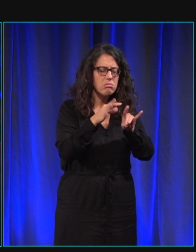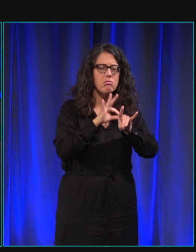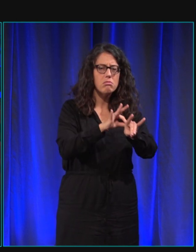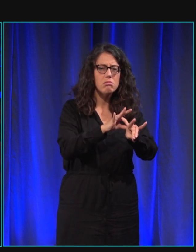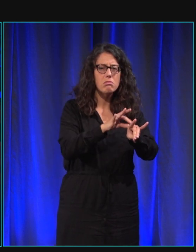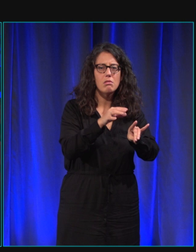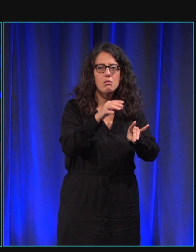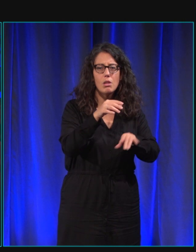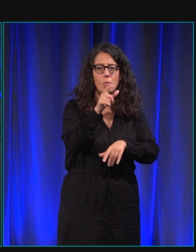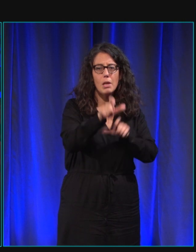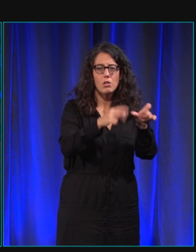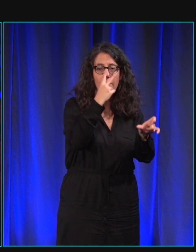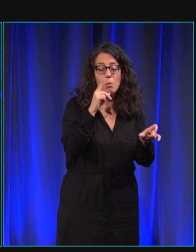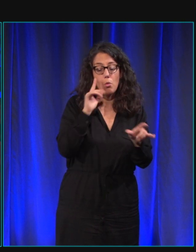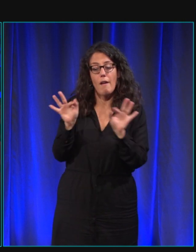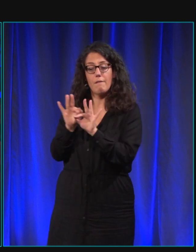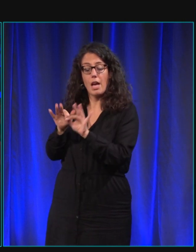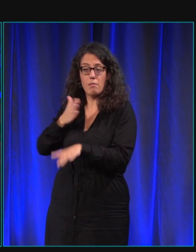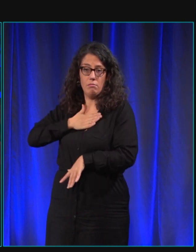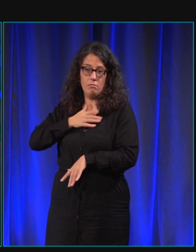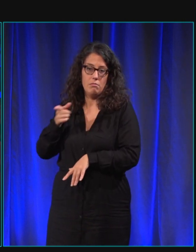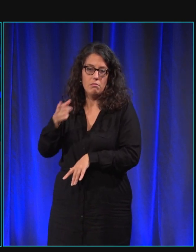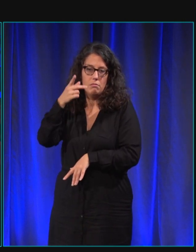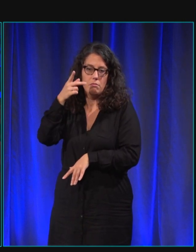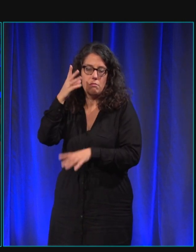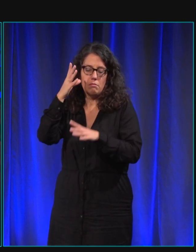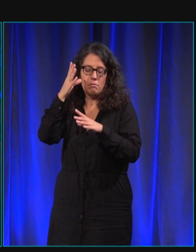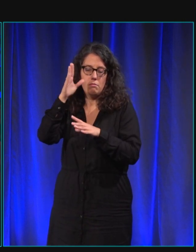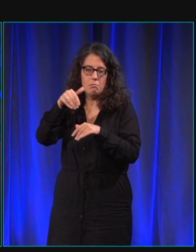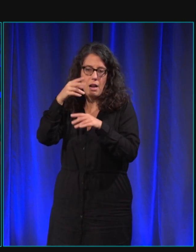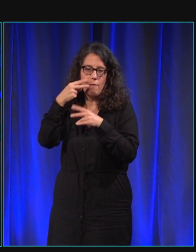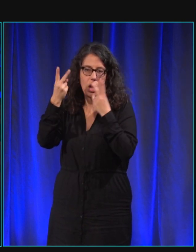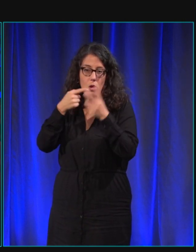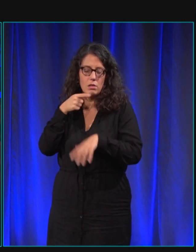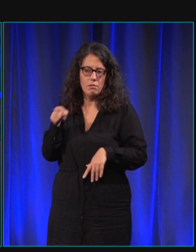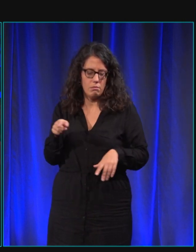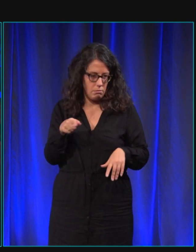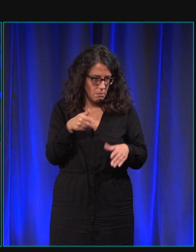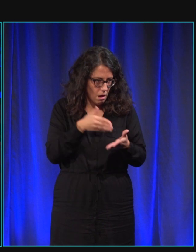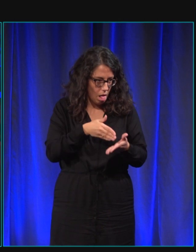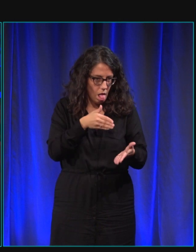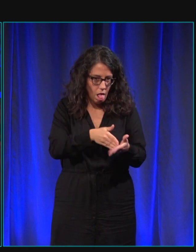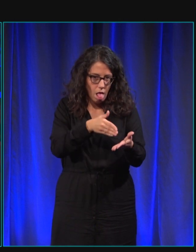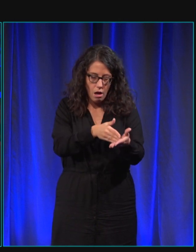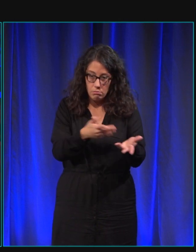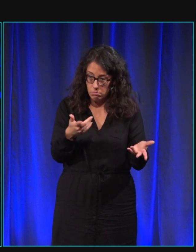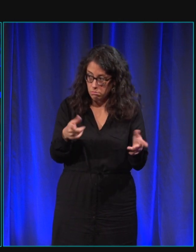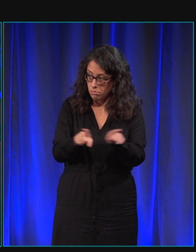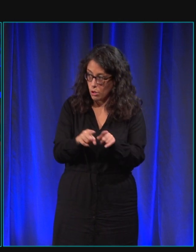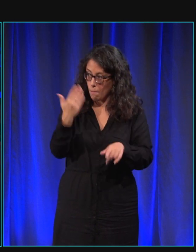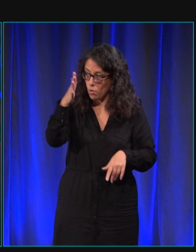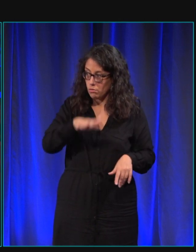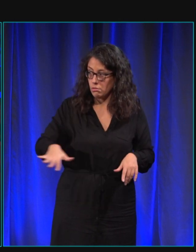frère est malvoyant mais je me suis bien rendu compte que c'est très compliqué d'y accéder et je voulais savoir si c'était pareil